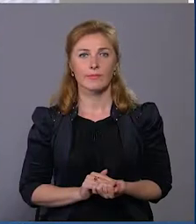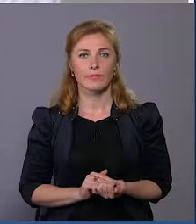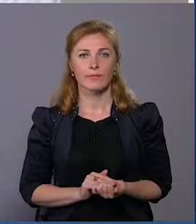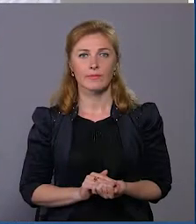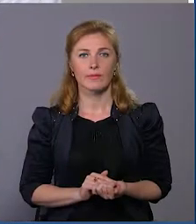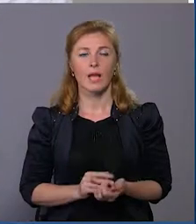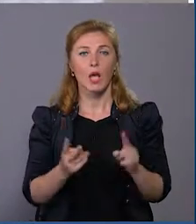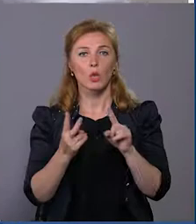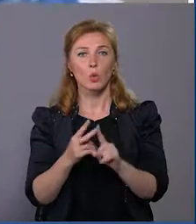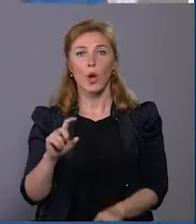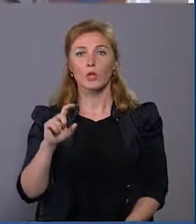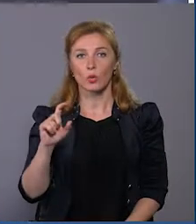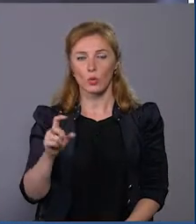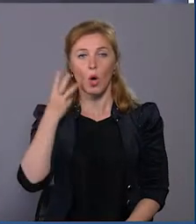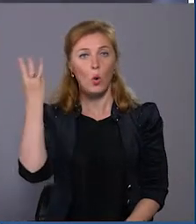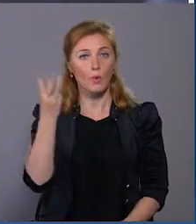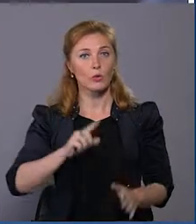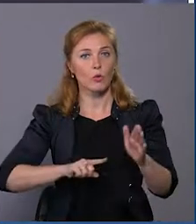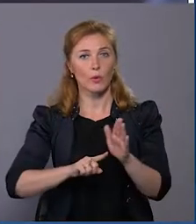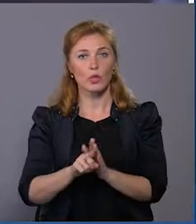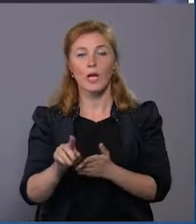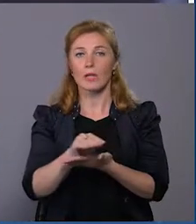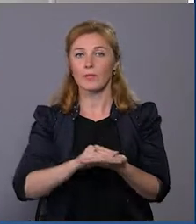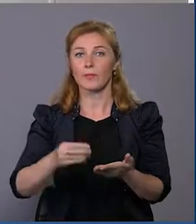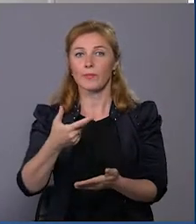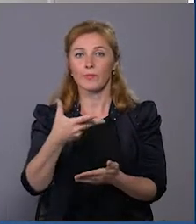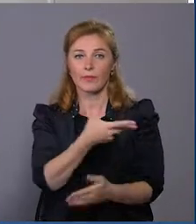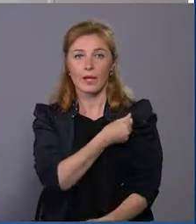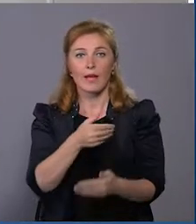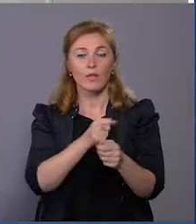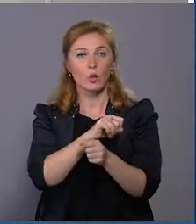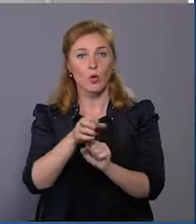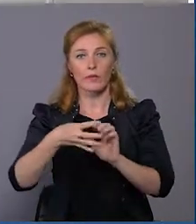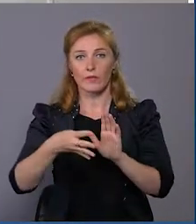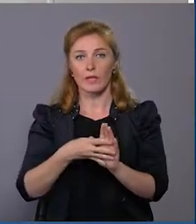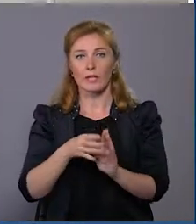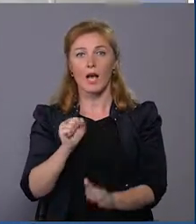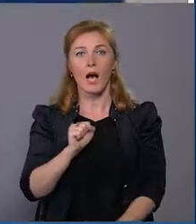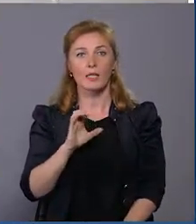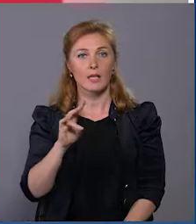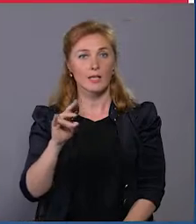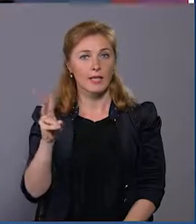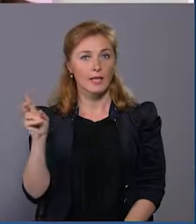Друга доза. У Хмельницькому почалася ревакцинація від COVID-19 препаратом Астразенека.